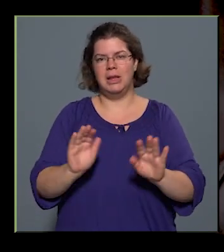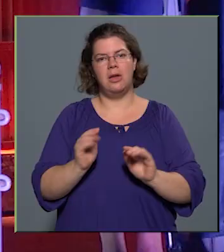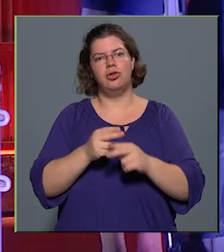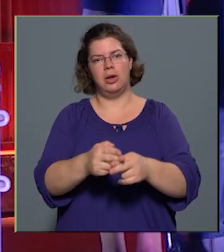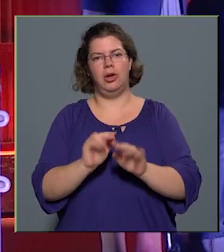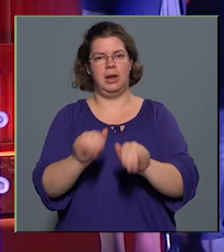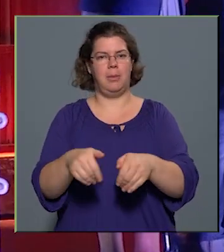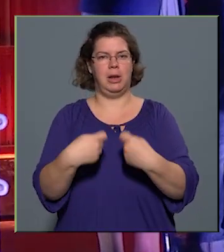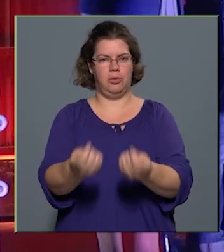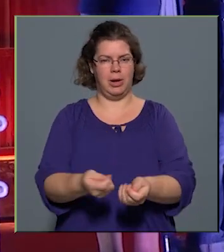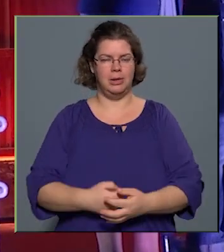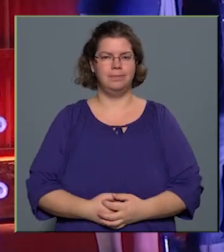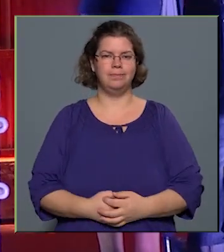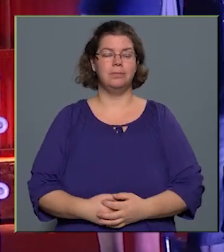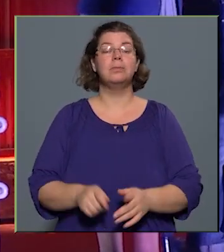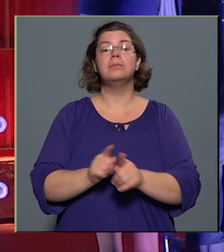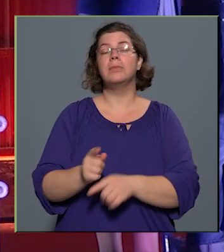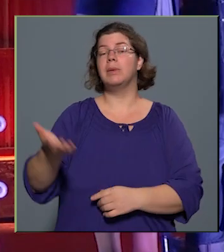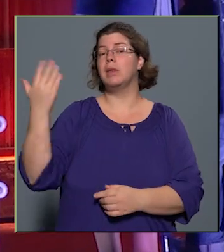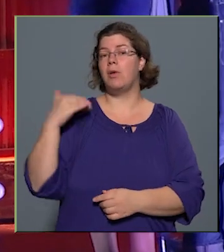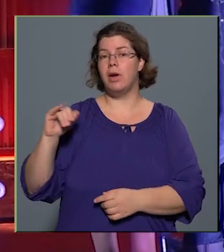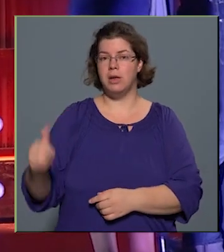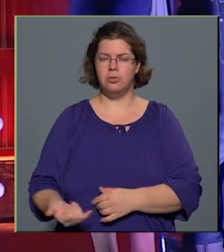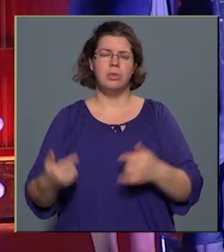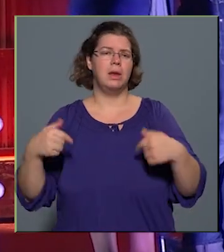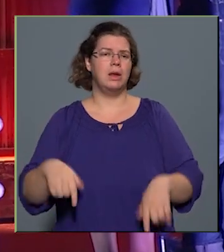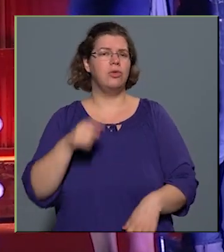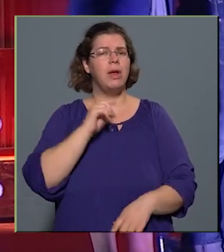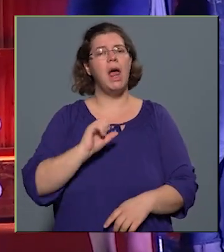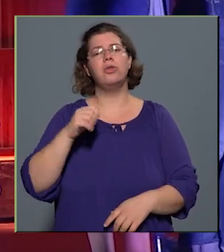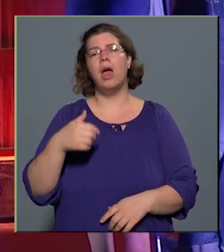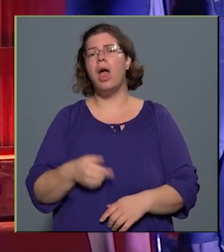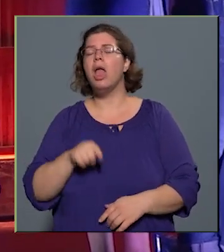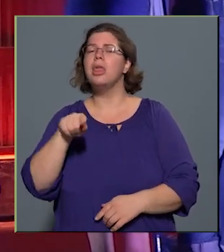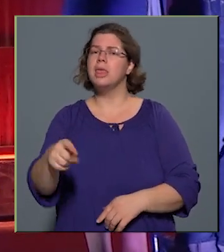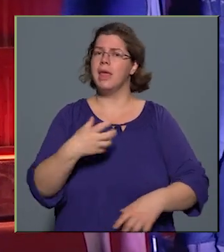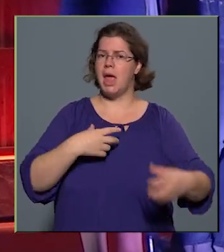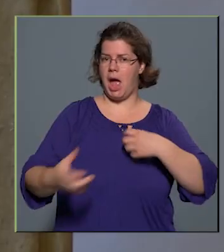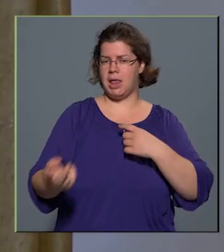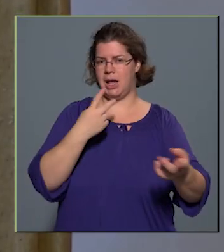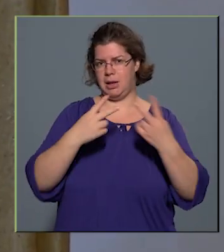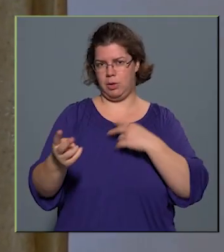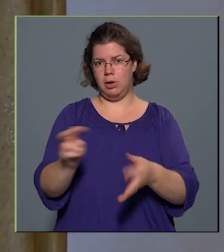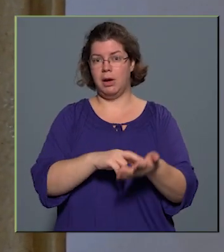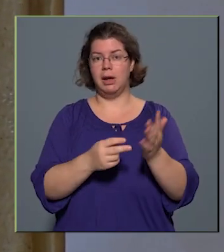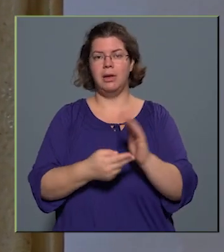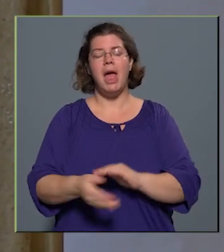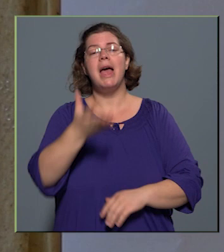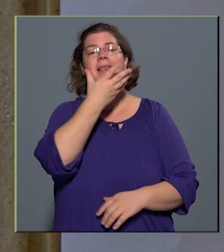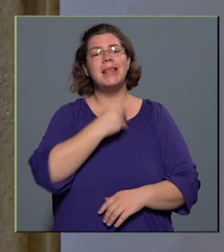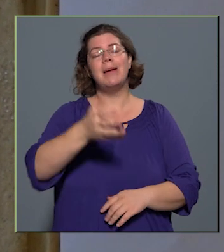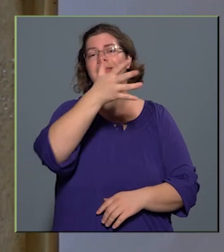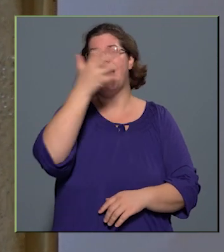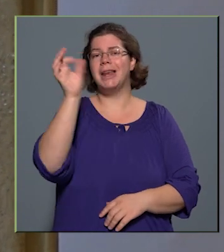támogatást megadni. Csak úgy, mint tavaly, idei évben is a Veres egy színház társulata látogatott a kerületbe, és a szép nyári nap